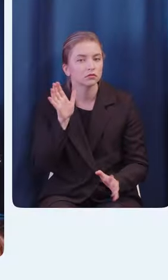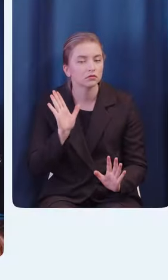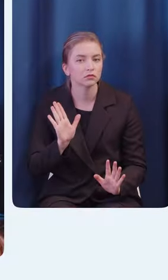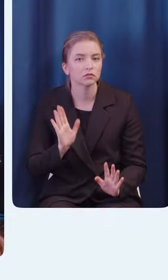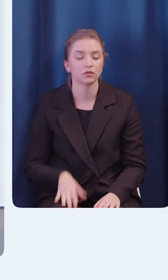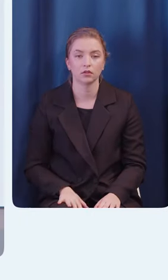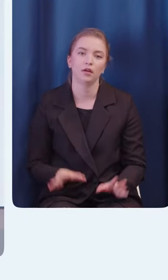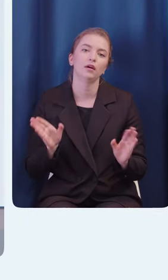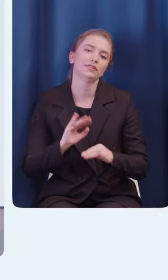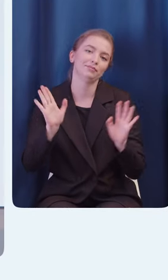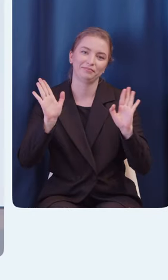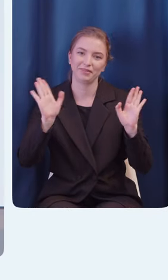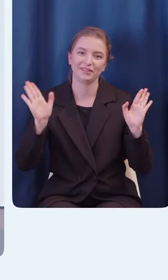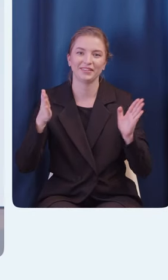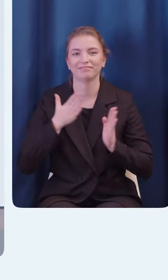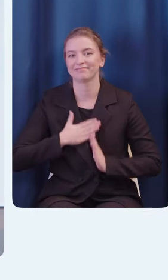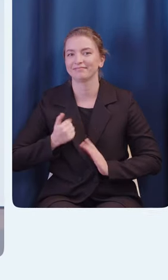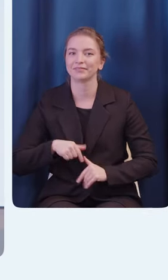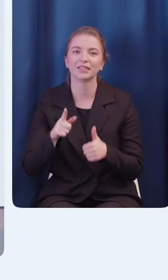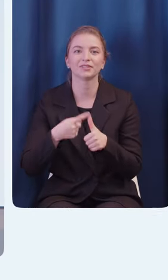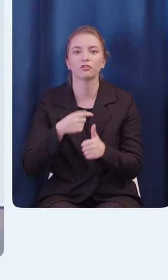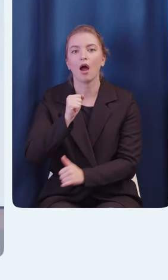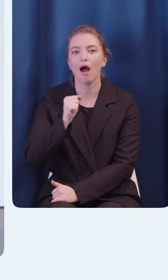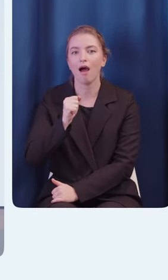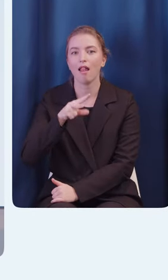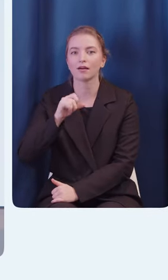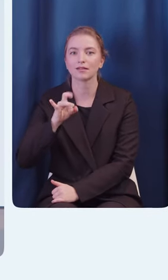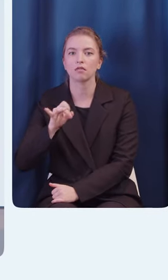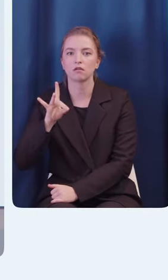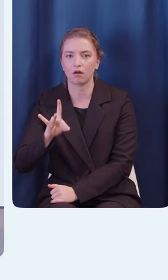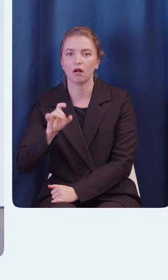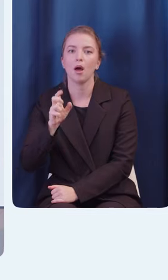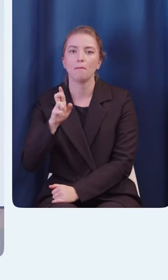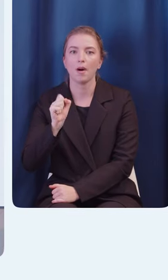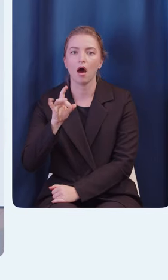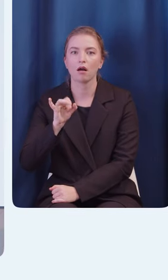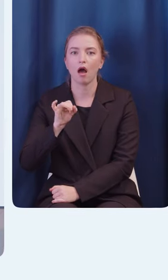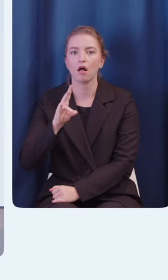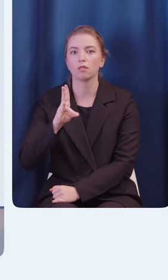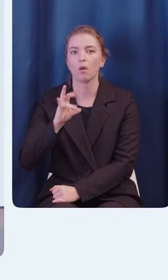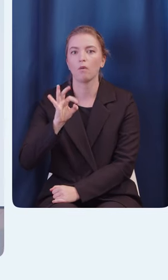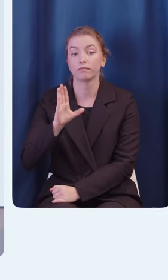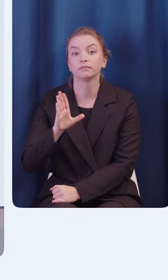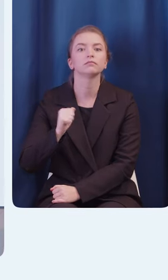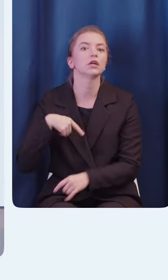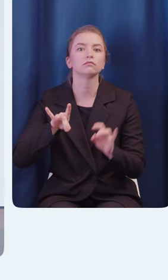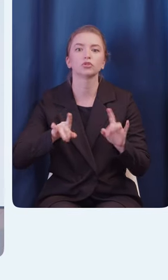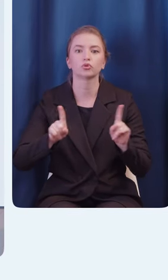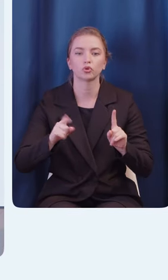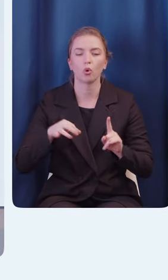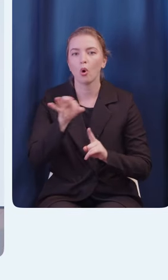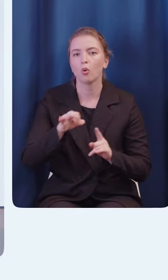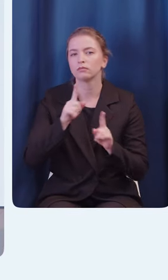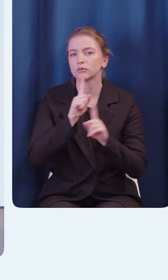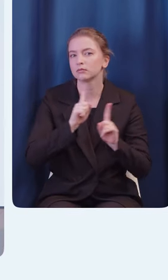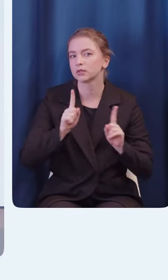Всем привет. Меня зовут еще раз Александр Баранов. И я расскажу про особенности инклюзивных механик Android